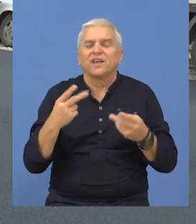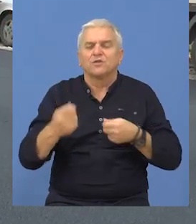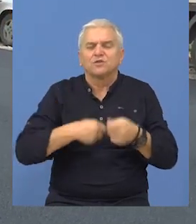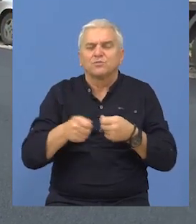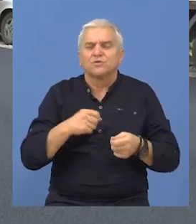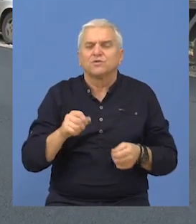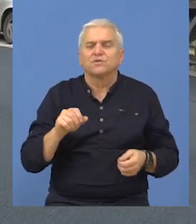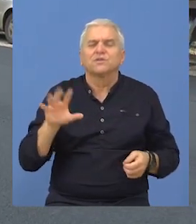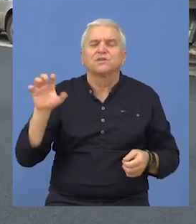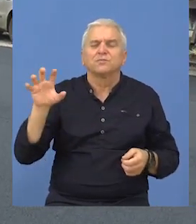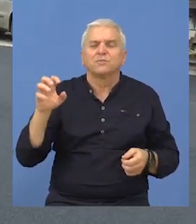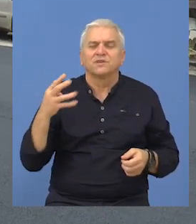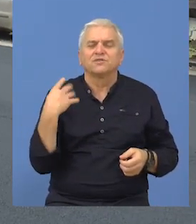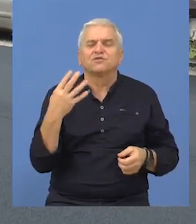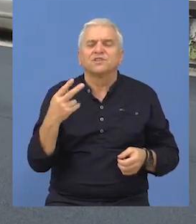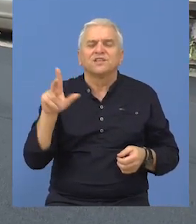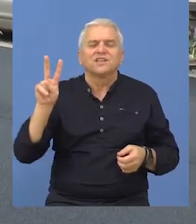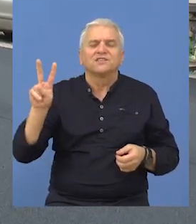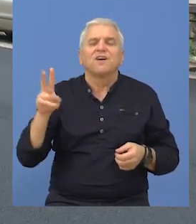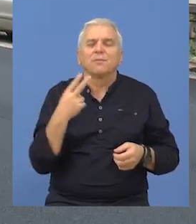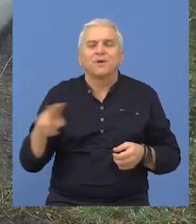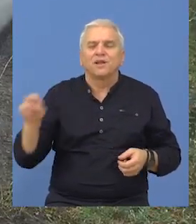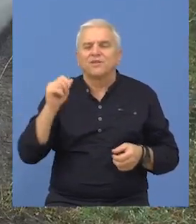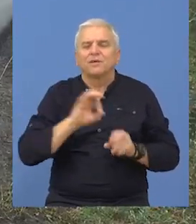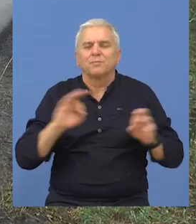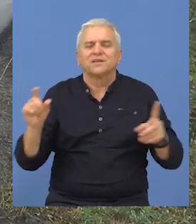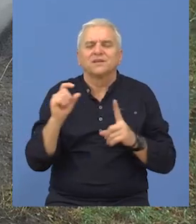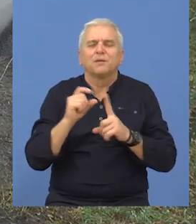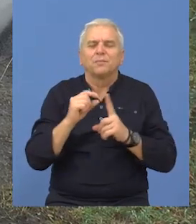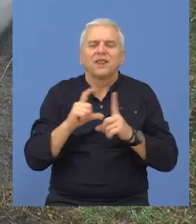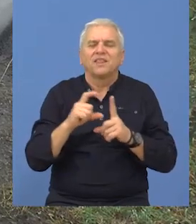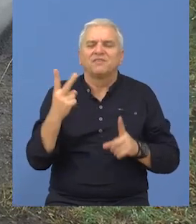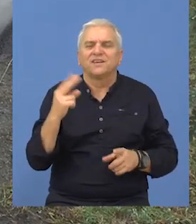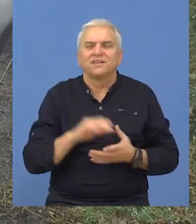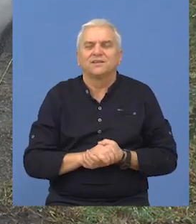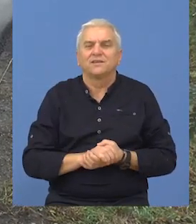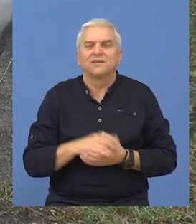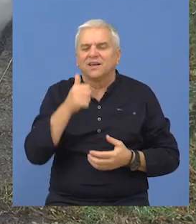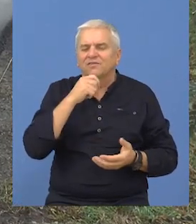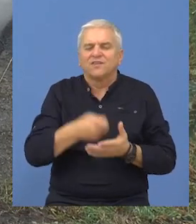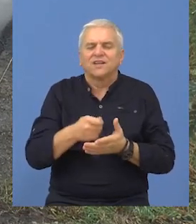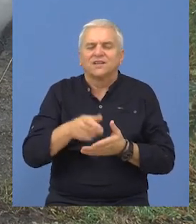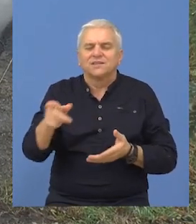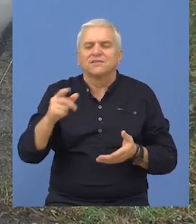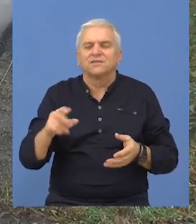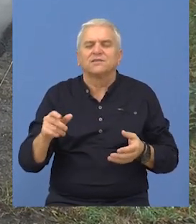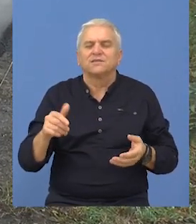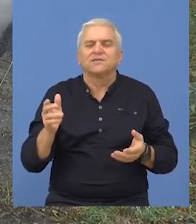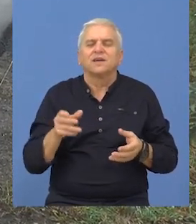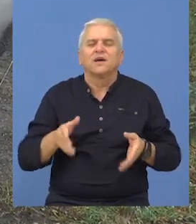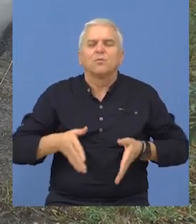Prednost radova je 542 miliona dinara bez PDV-a i radove finansiraju